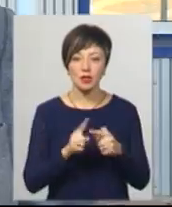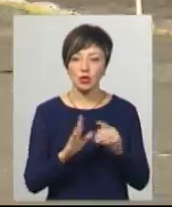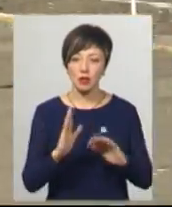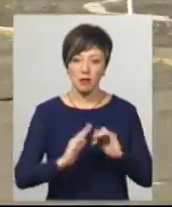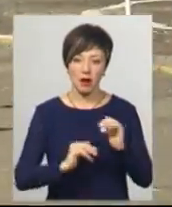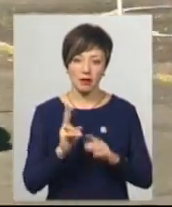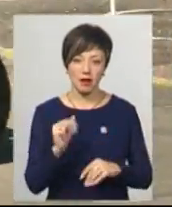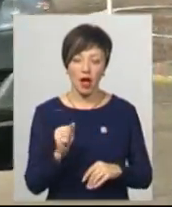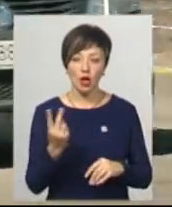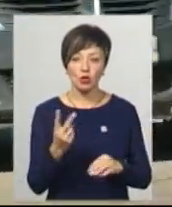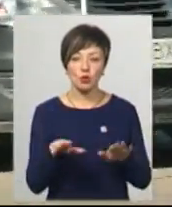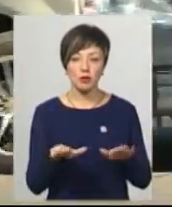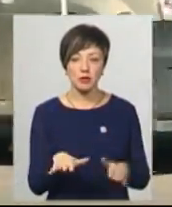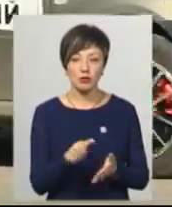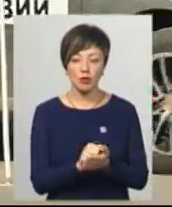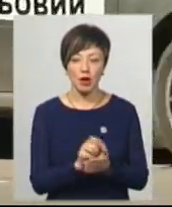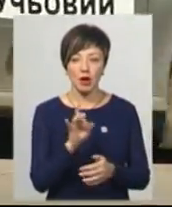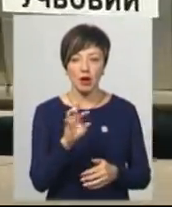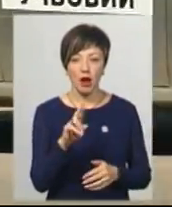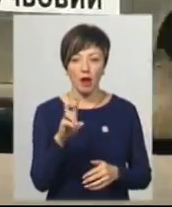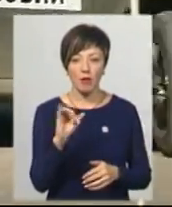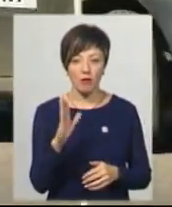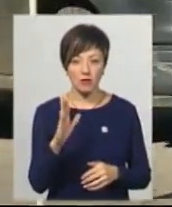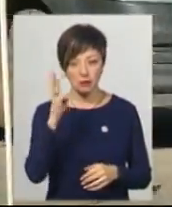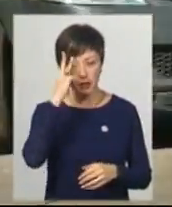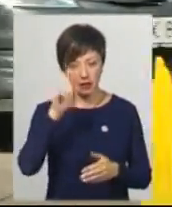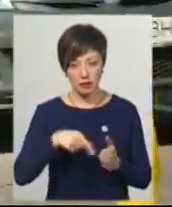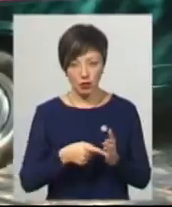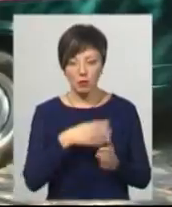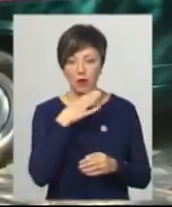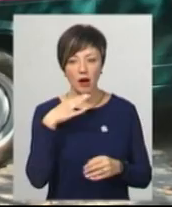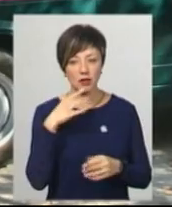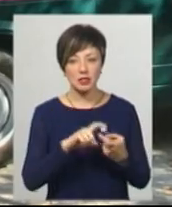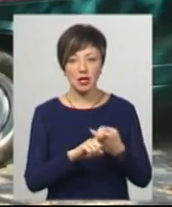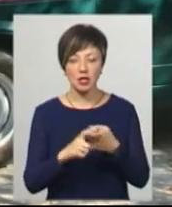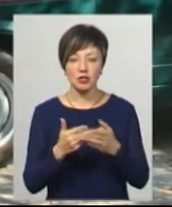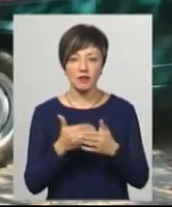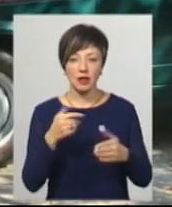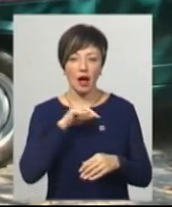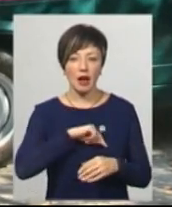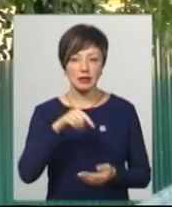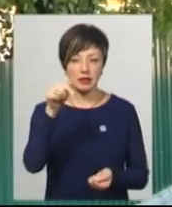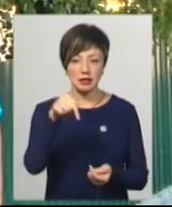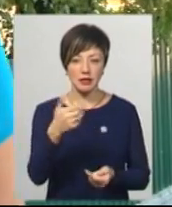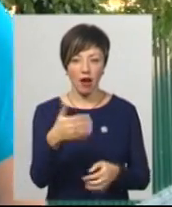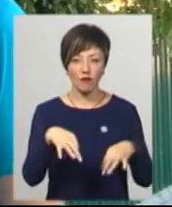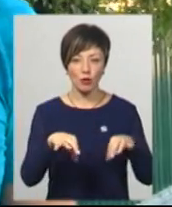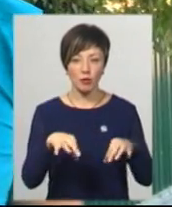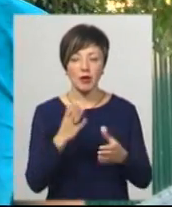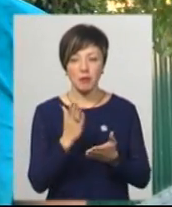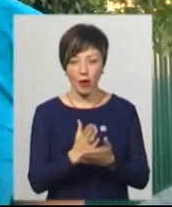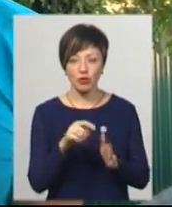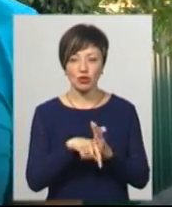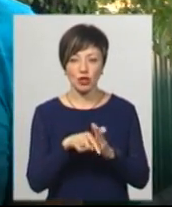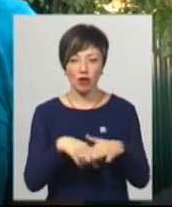практика. Другий місяць був Сергій Рябов-Смельницького. Чоловік каже, багато чого залежить від характеристик автомобіля. Є значення,